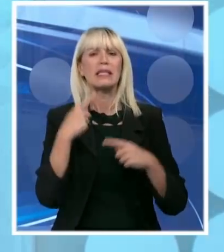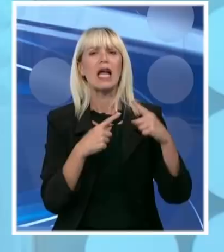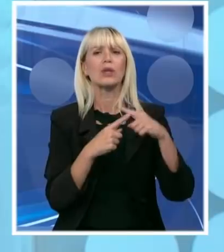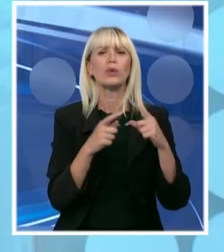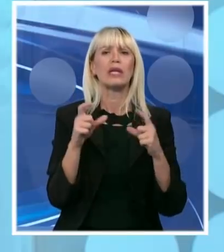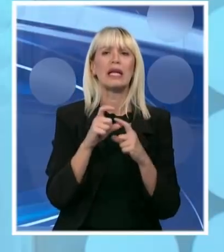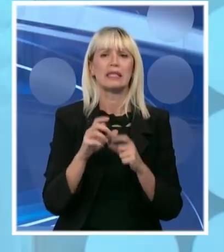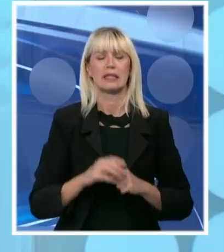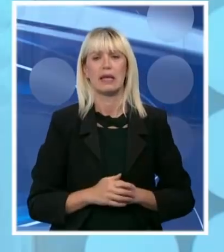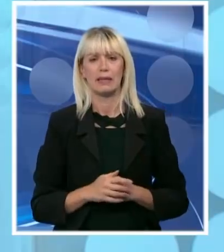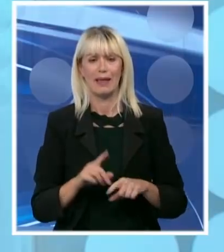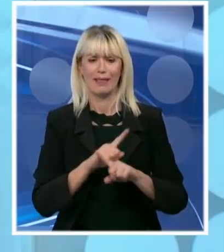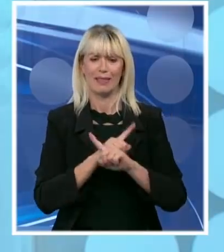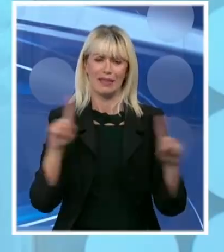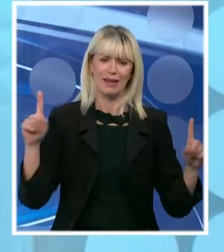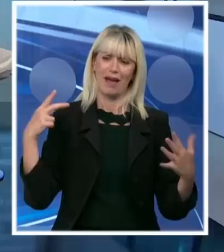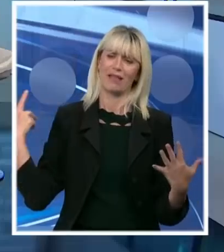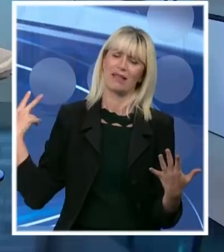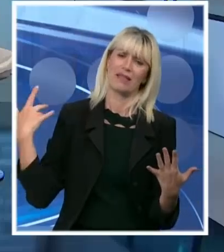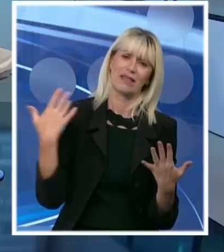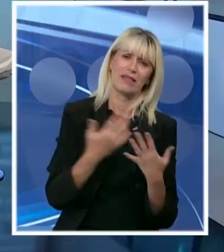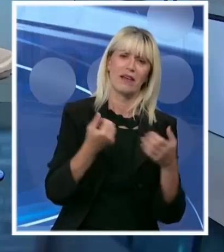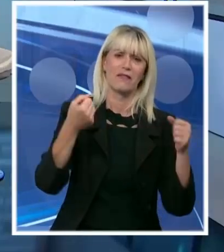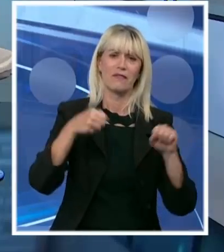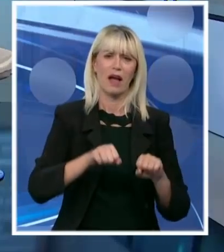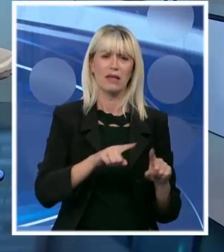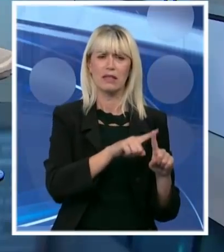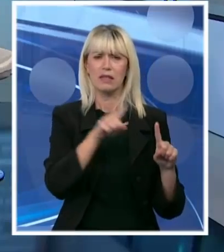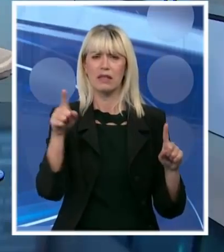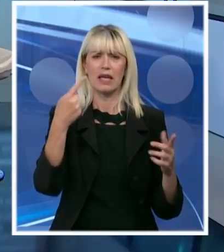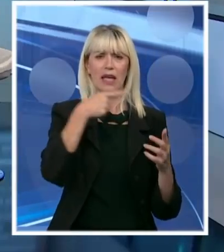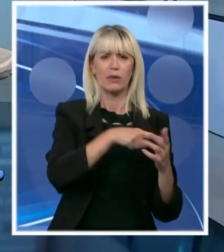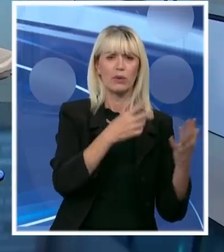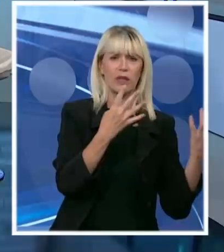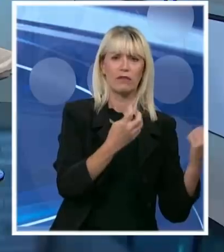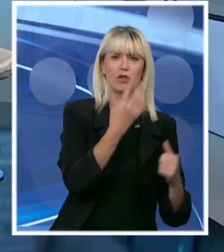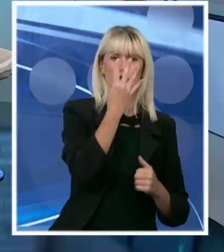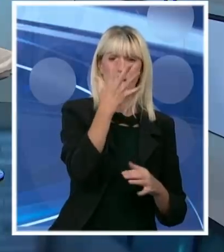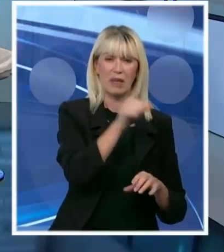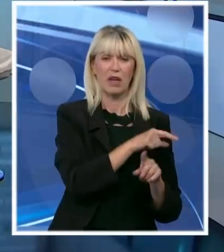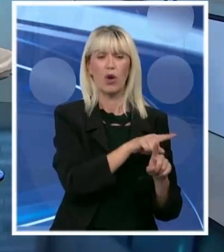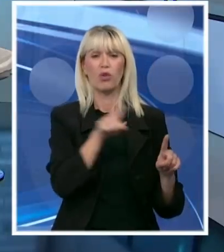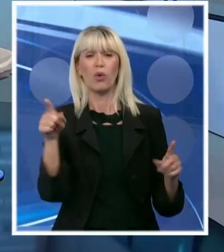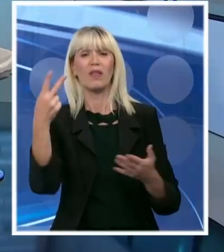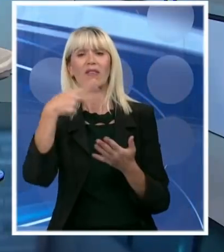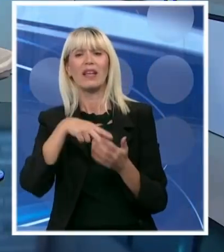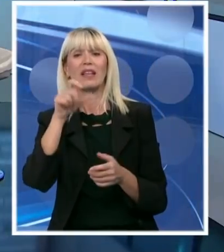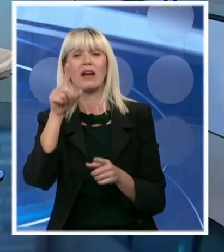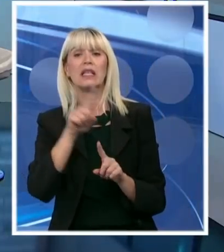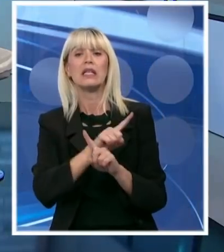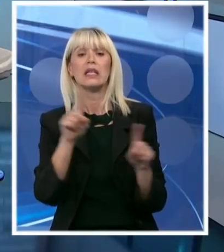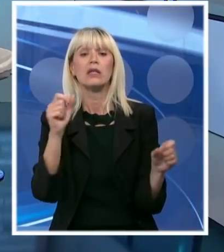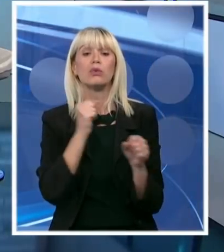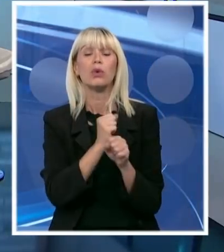vlasti zajedno, od 1945. do 2012. nisu uradile za taj deo Srbije koliko smo mi uradili od